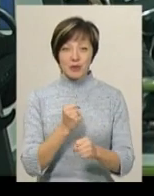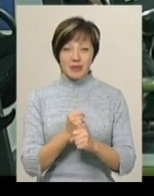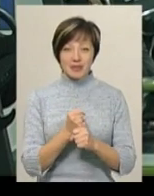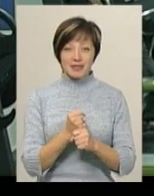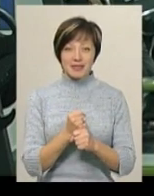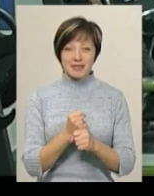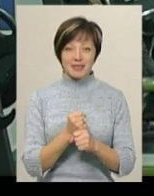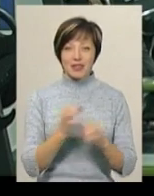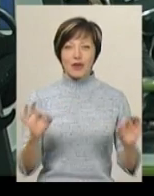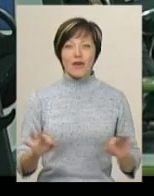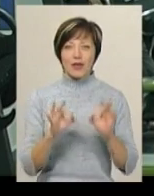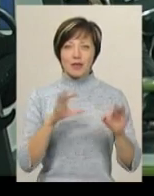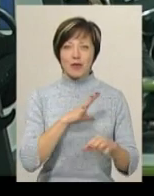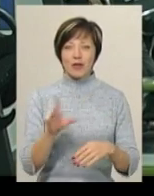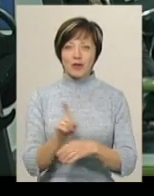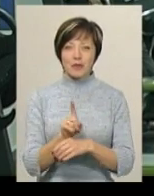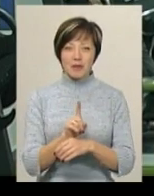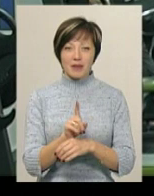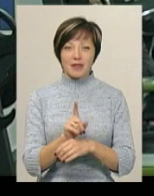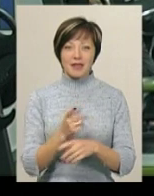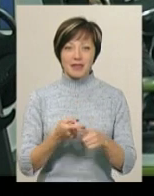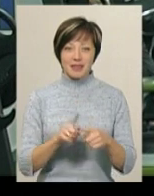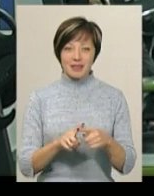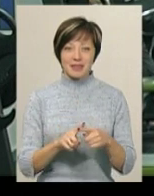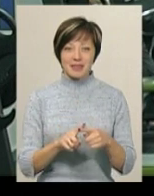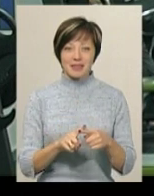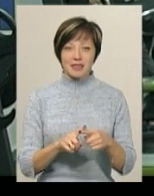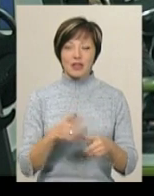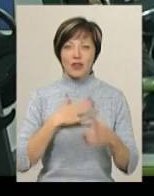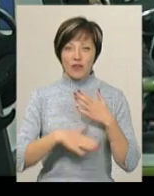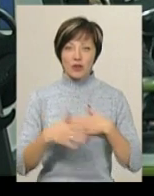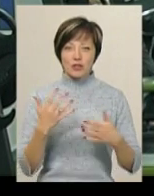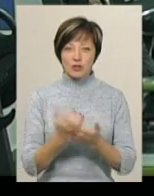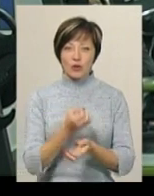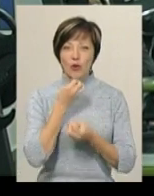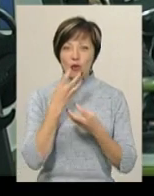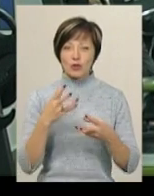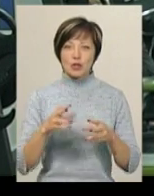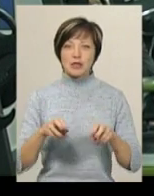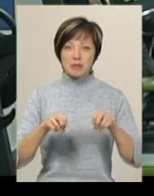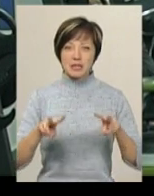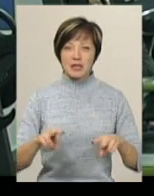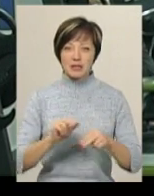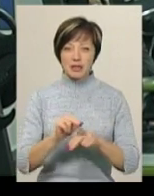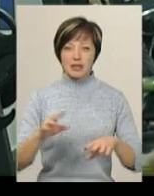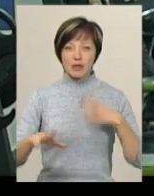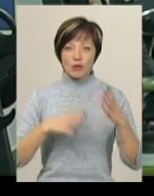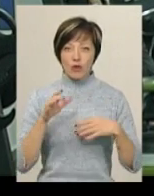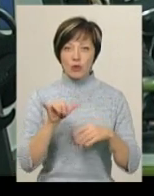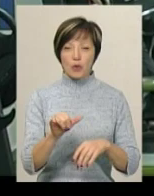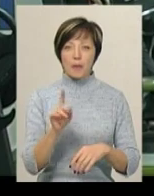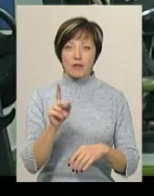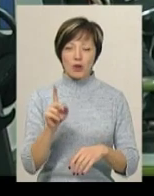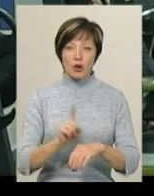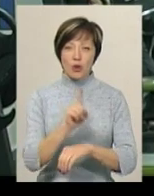мене ніколи не було нормальної произволки. нарешті я доволен, що я нашов хорошого спеціаліста, і от в нього тренувався півтори